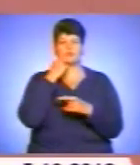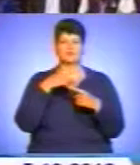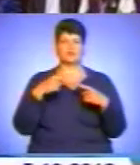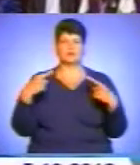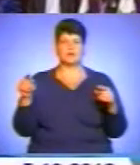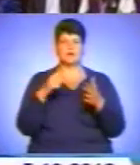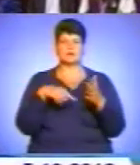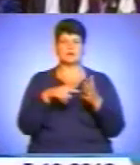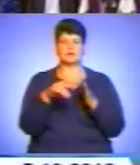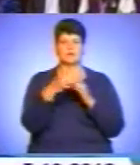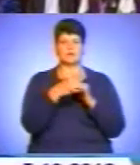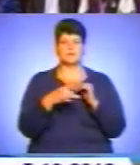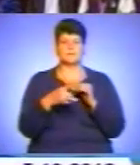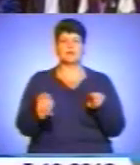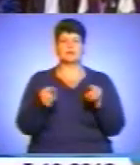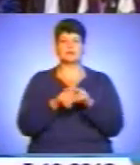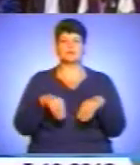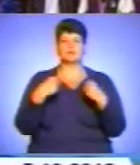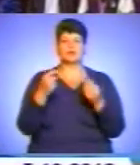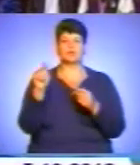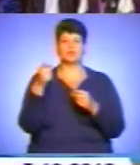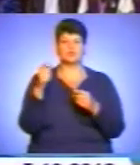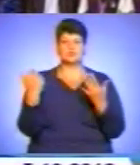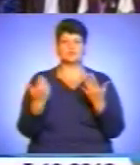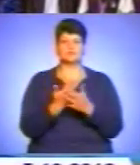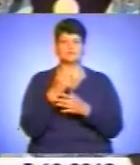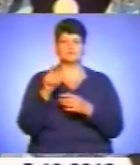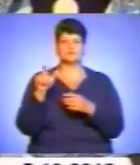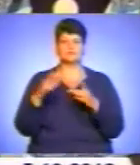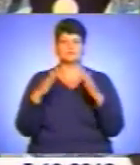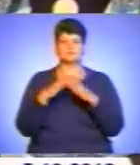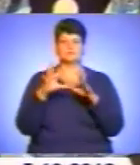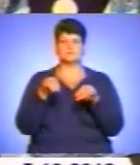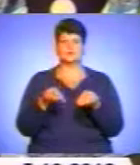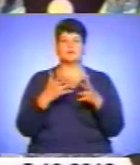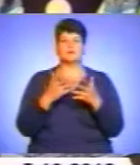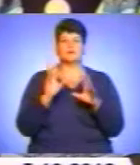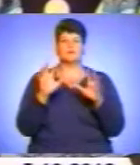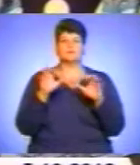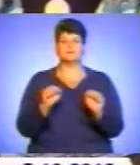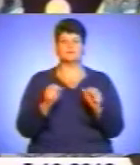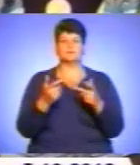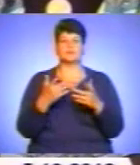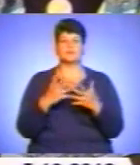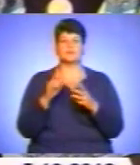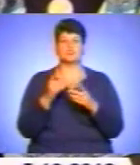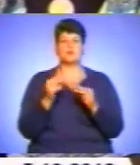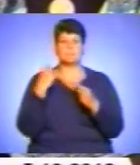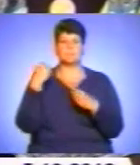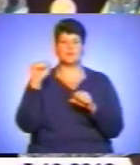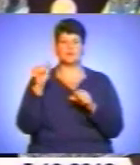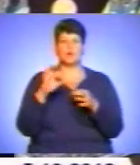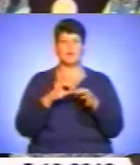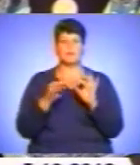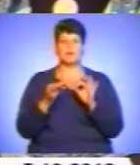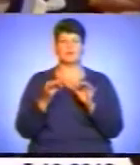Також Віктор Янукович вручив ключі від осель новим мешканцям. Володарками власних квартир стали чемпіонки Олімпіади в Лондоні.